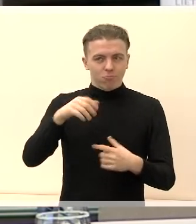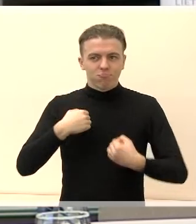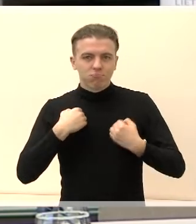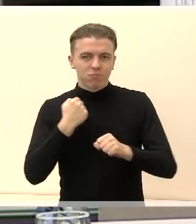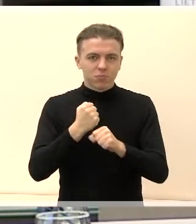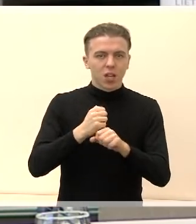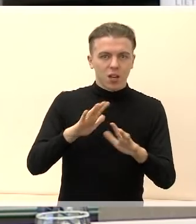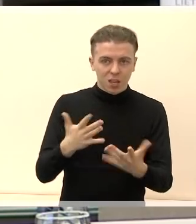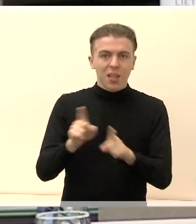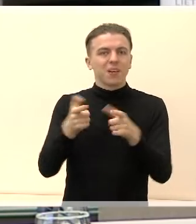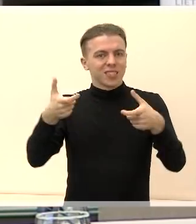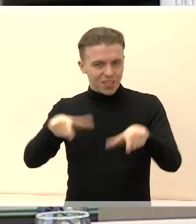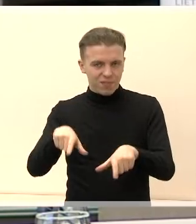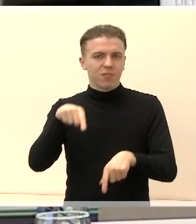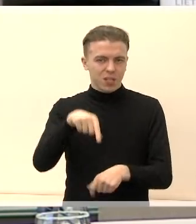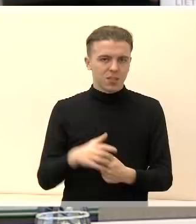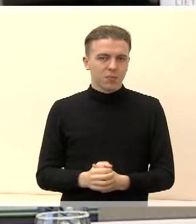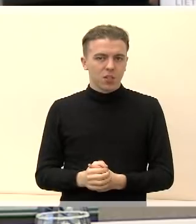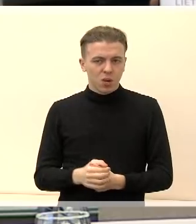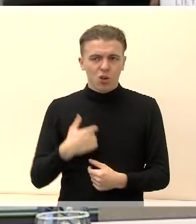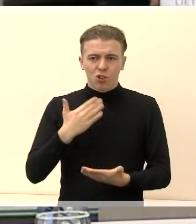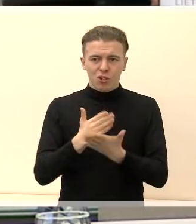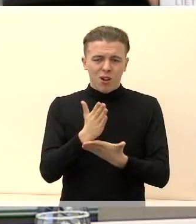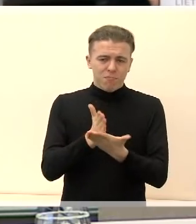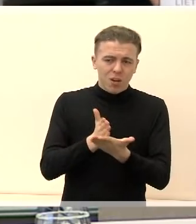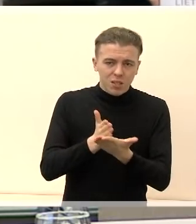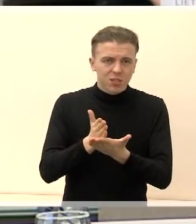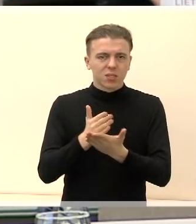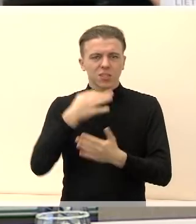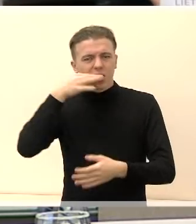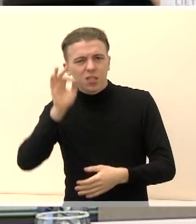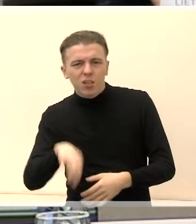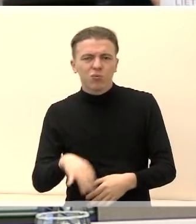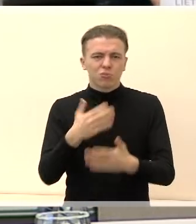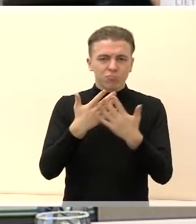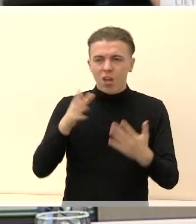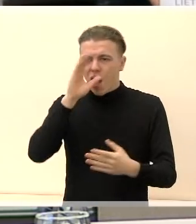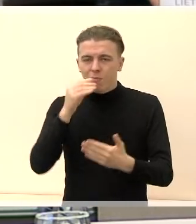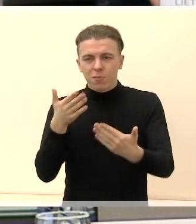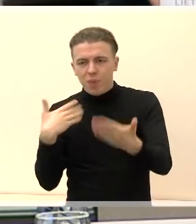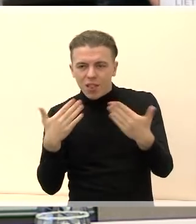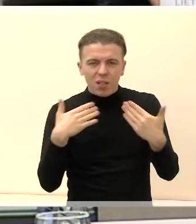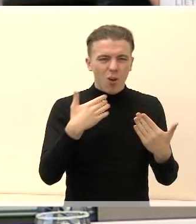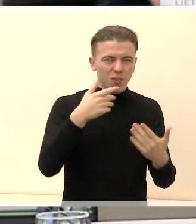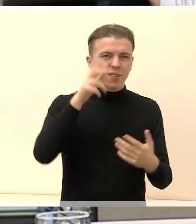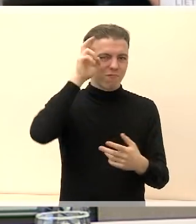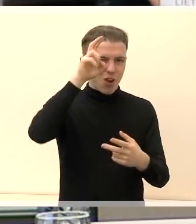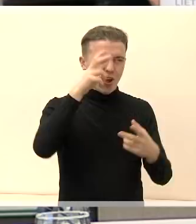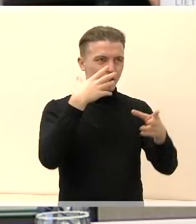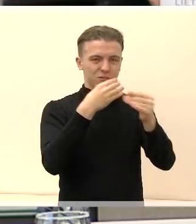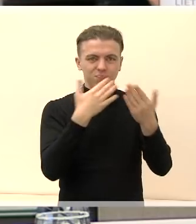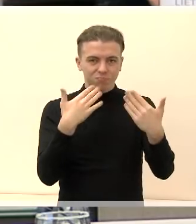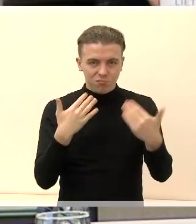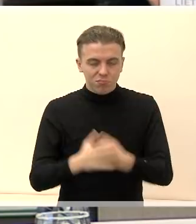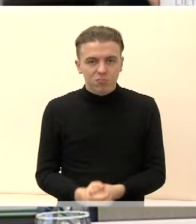nuo asmeninių įgūdžių patirties, profesionalumo ir sugebėjimo bendrauti su centrine valdžia. Ir